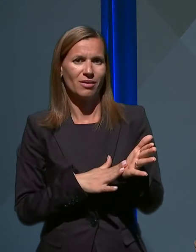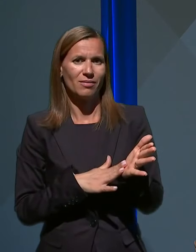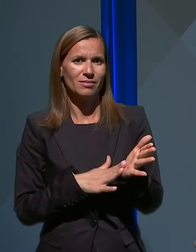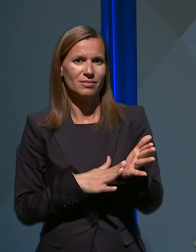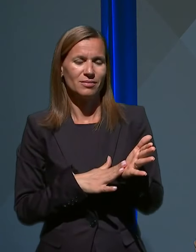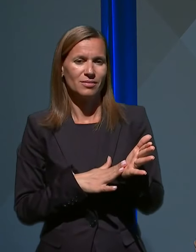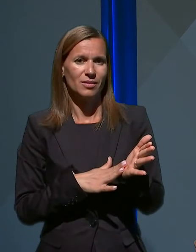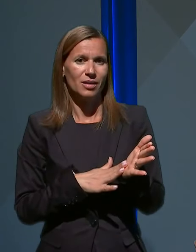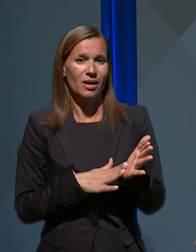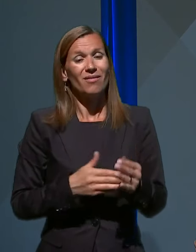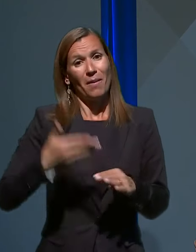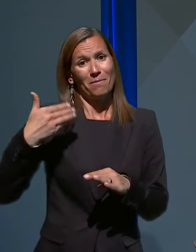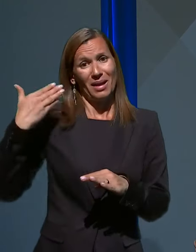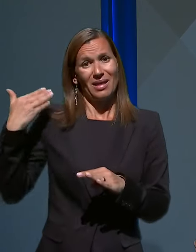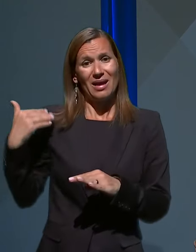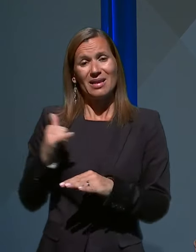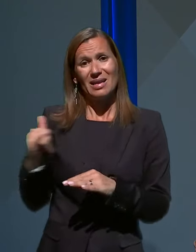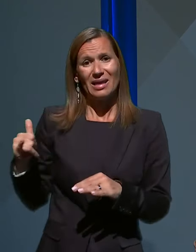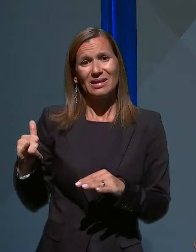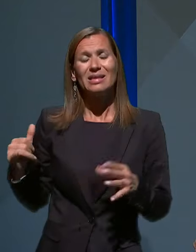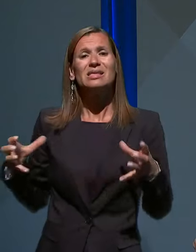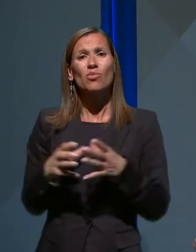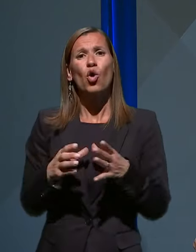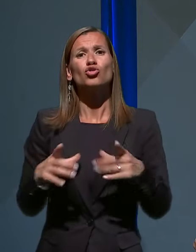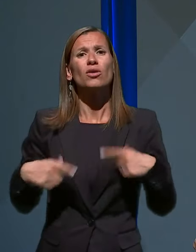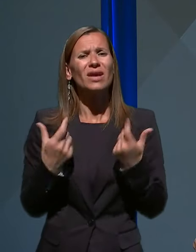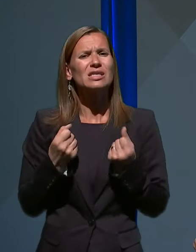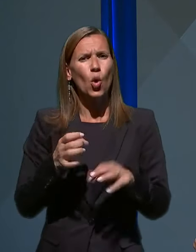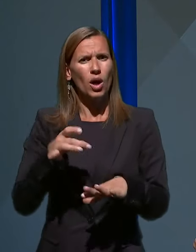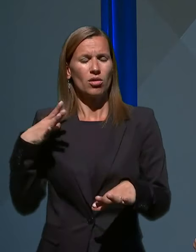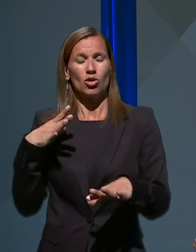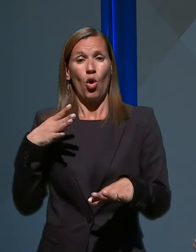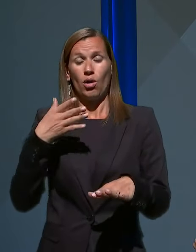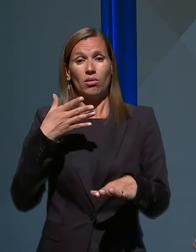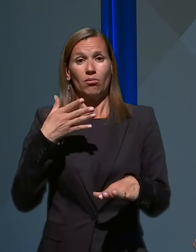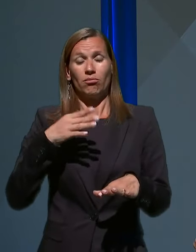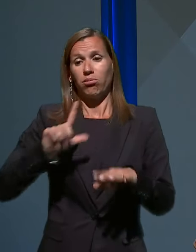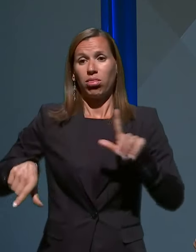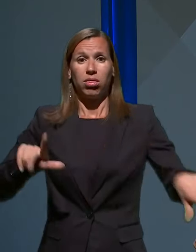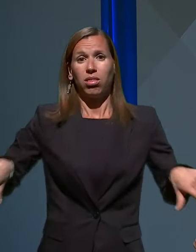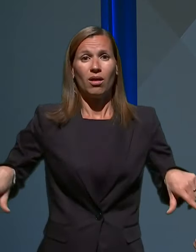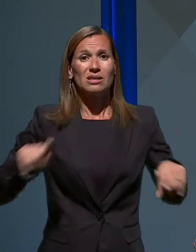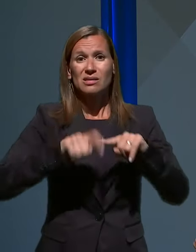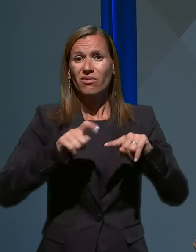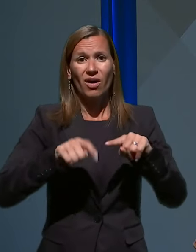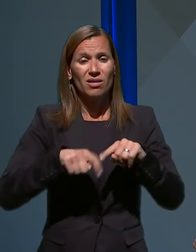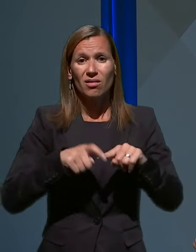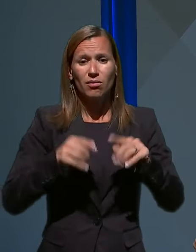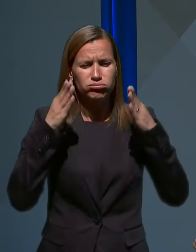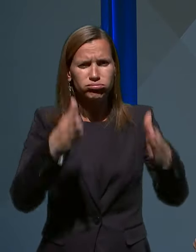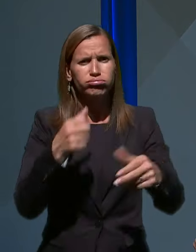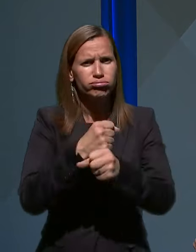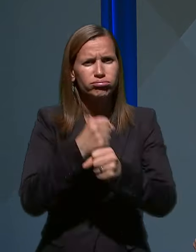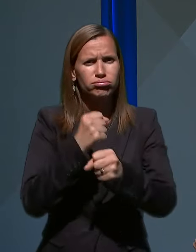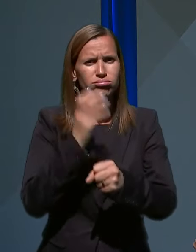V preteklih letih smo živeli zelo hitro in pogosto pozabili na svet okrog nas. Nismo si